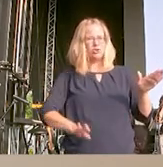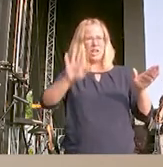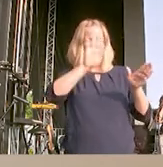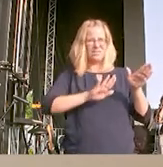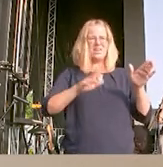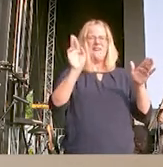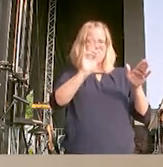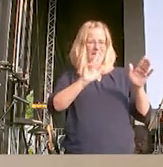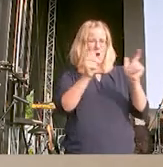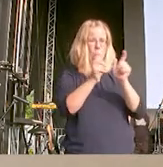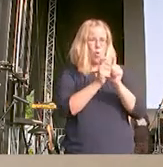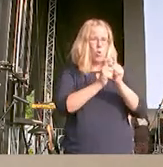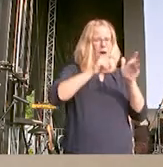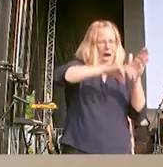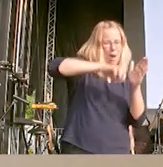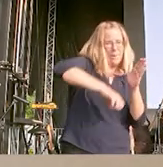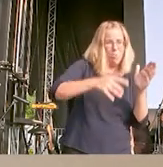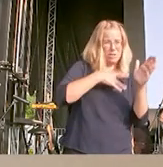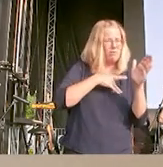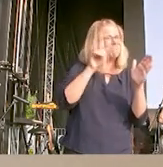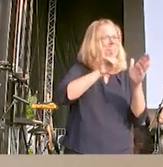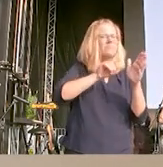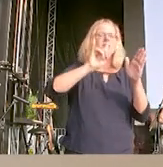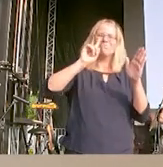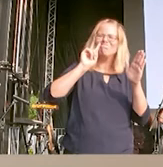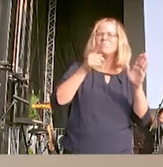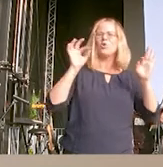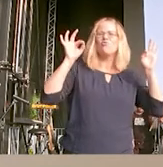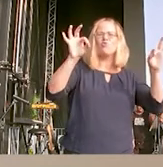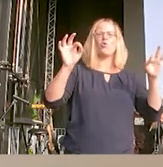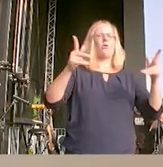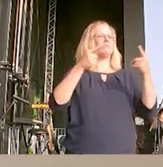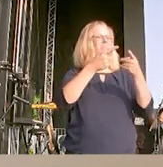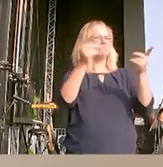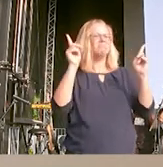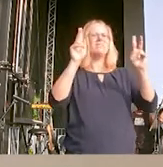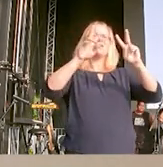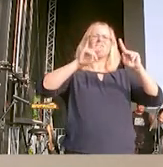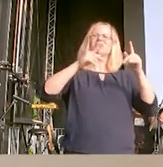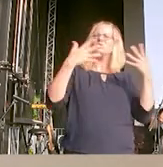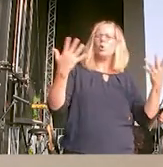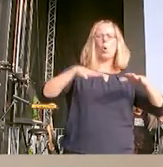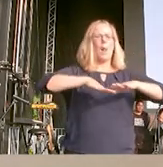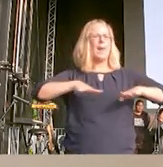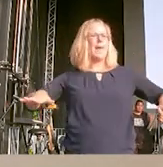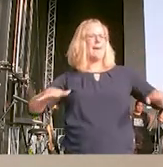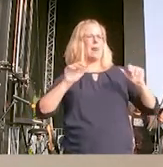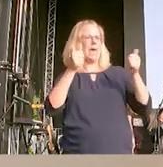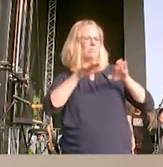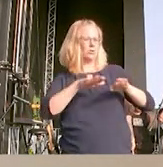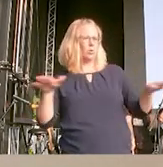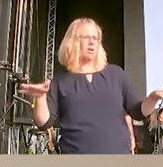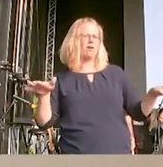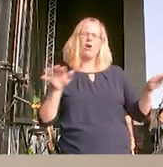Kohleabbau bedrohten Dörfer ein, nein, wir setzen uns für den Erhalt der Lebensgrundlagen aller